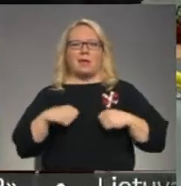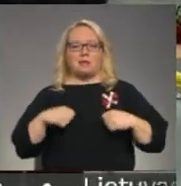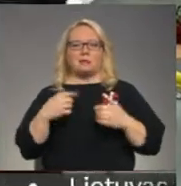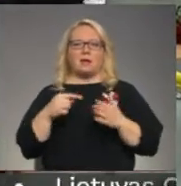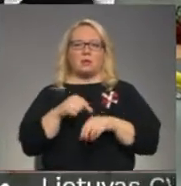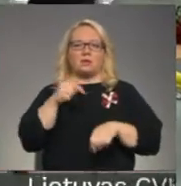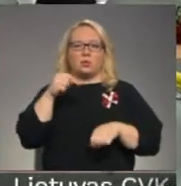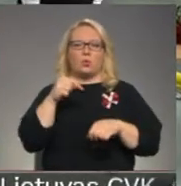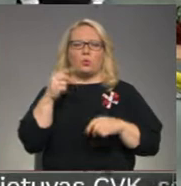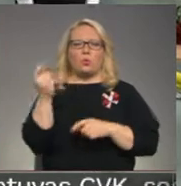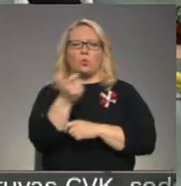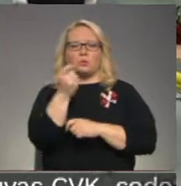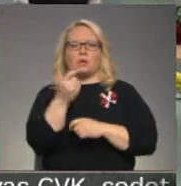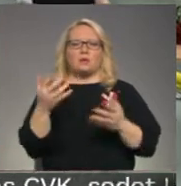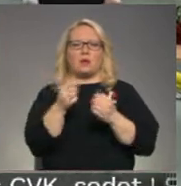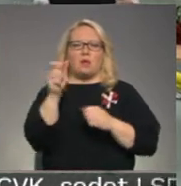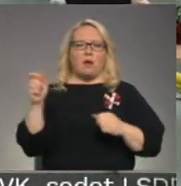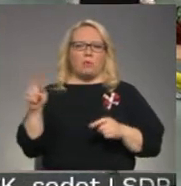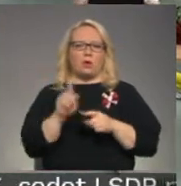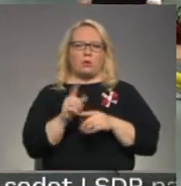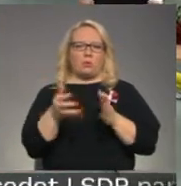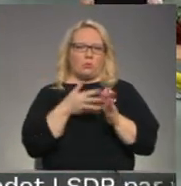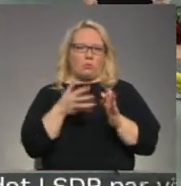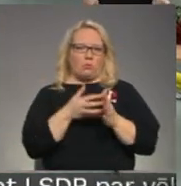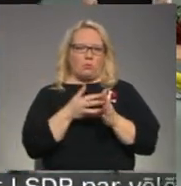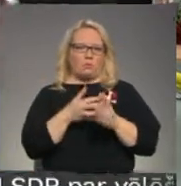ugunzēsēju glābēju trūkumu. Godas kalpot Latvijai!